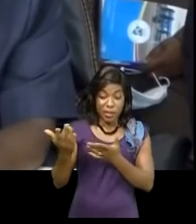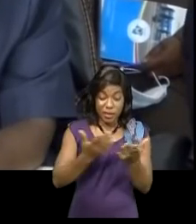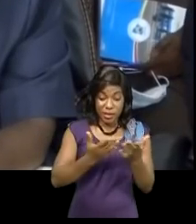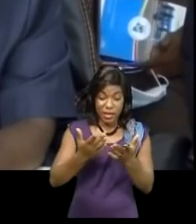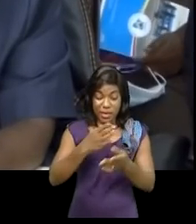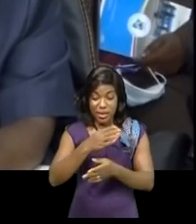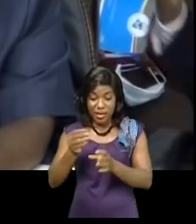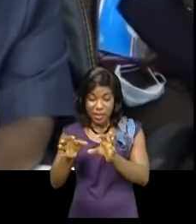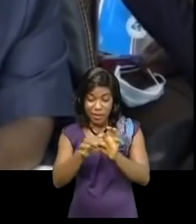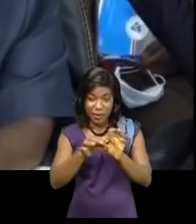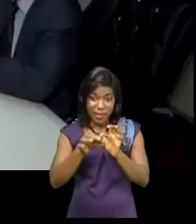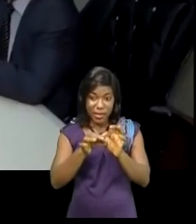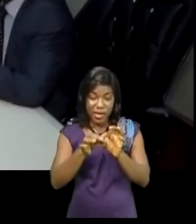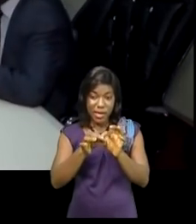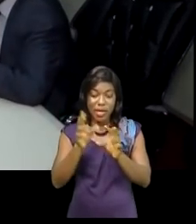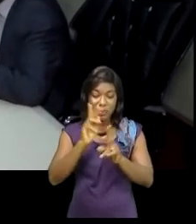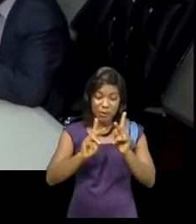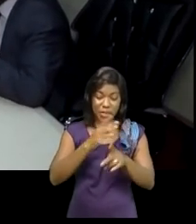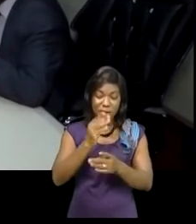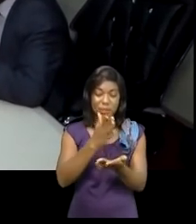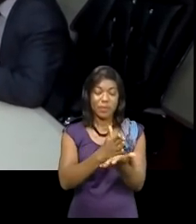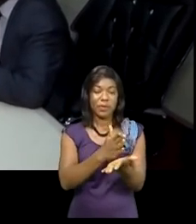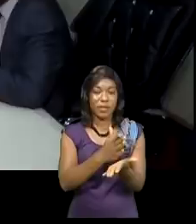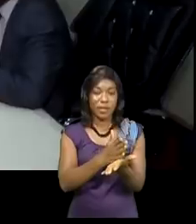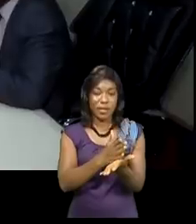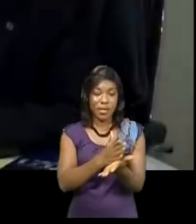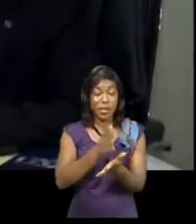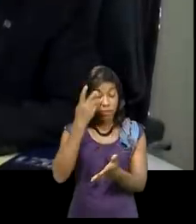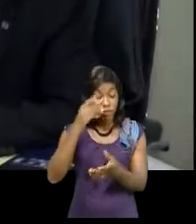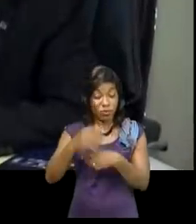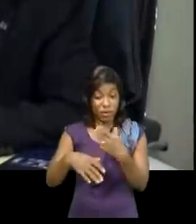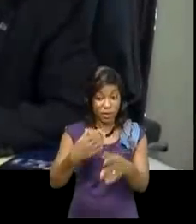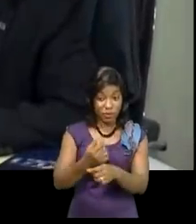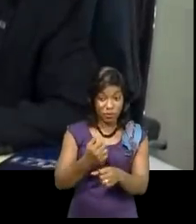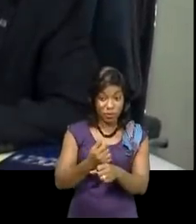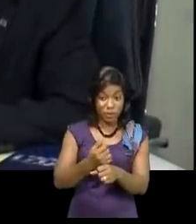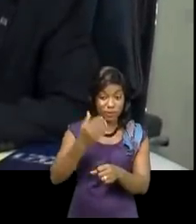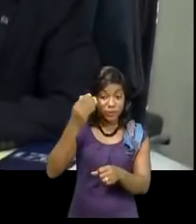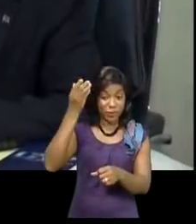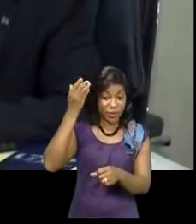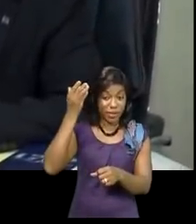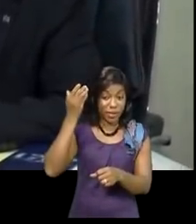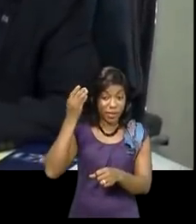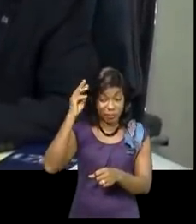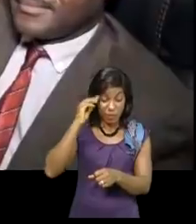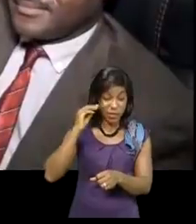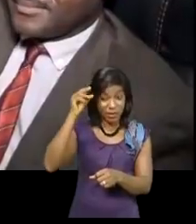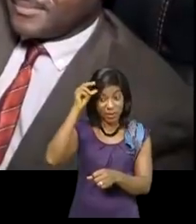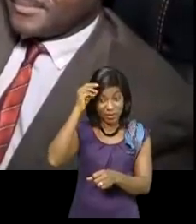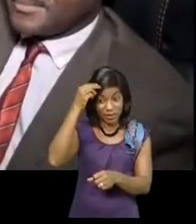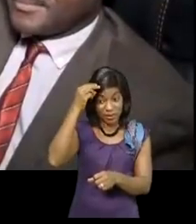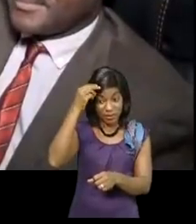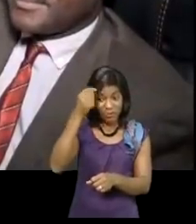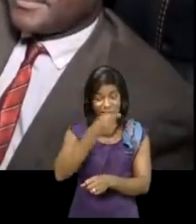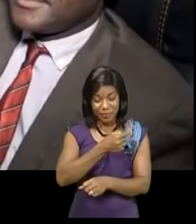public-privé, promotion des investissements et de l'emploi, Christian Mwandosimba, a prêté attention au tableau